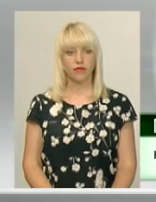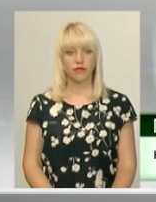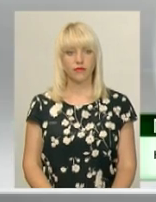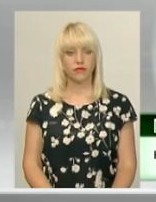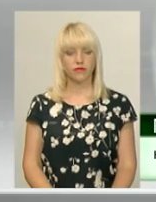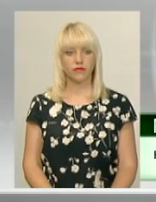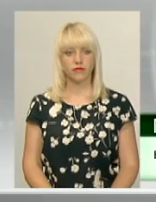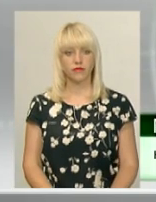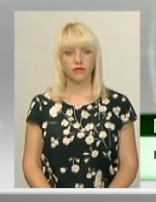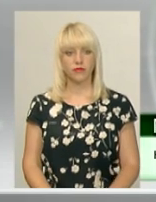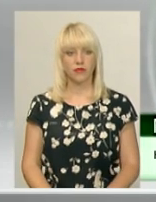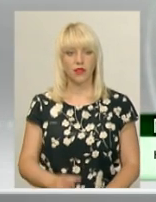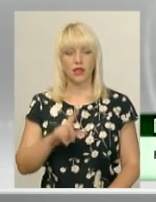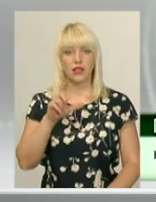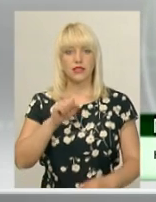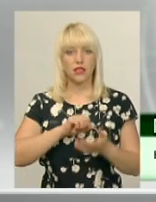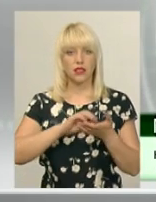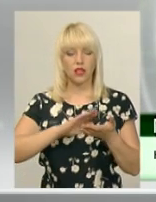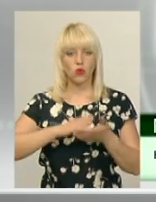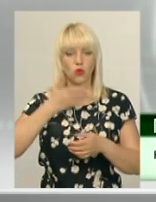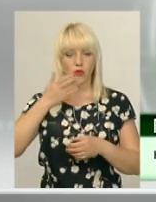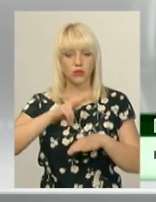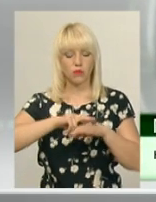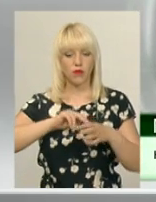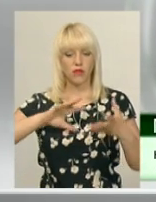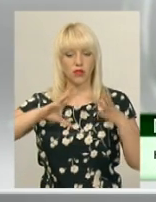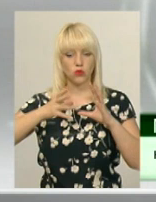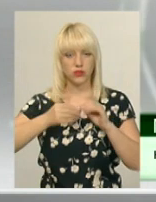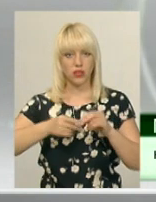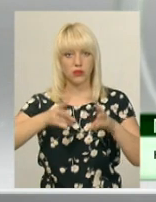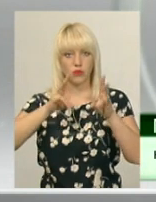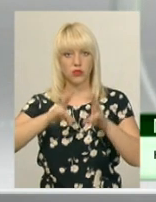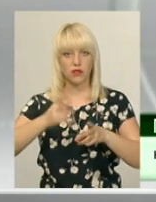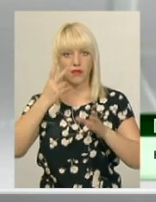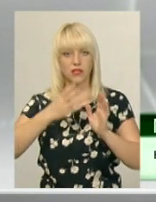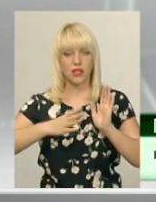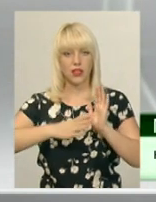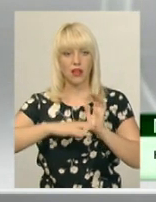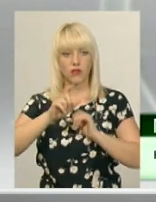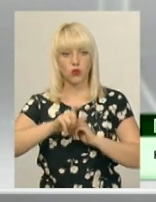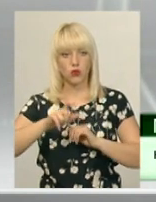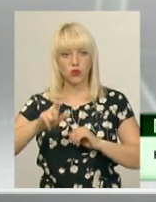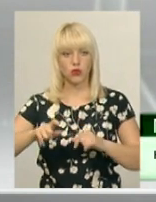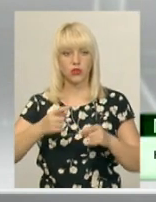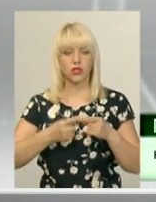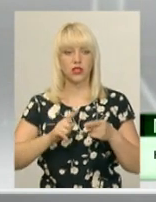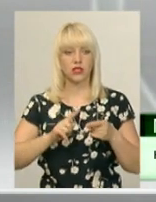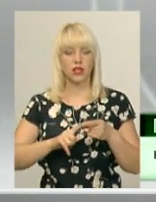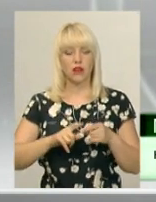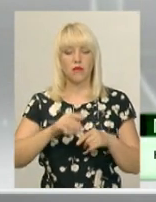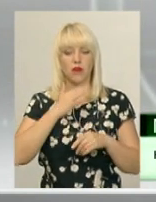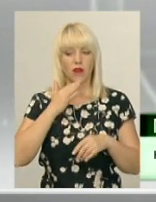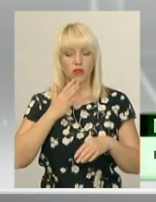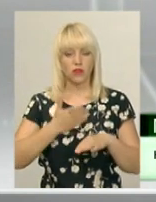За даними Угорської поліції, результаті аварії постраждало ще не менше 29 осіб. З них 8 перебувають в важкому стані.